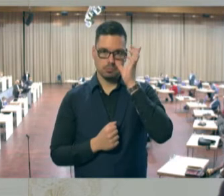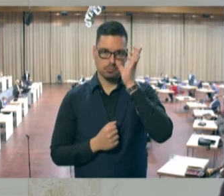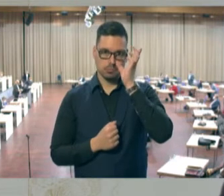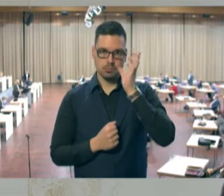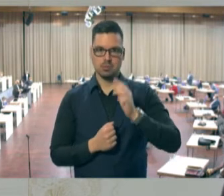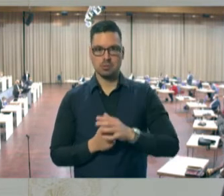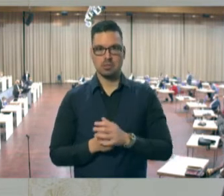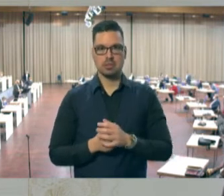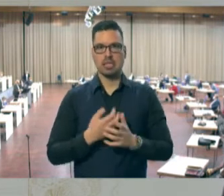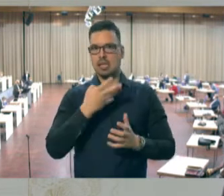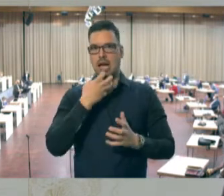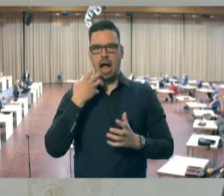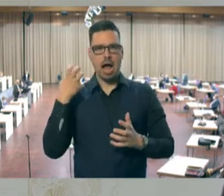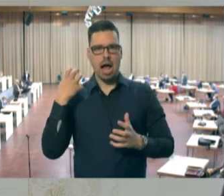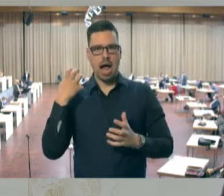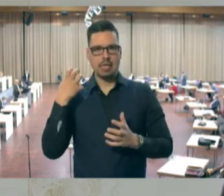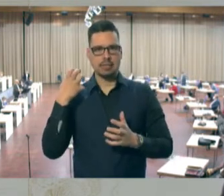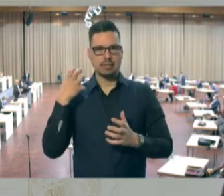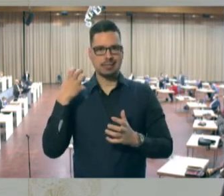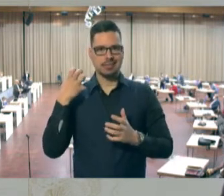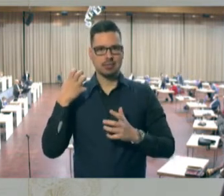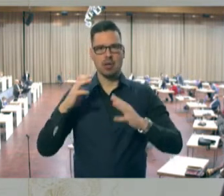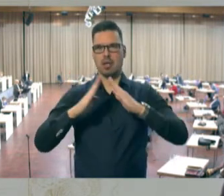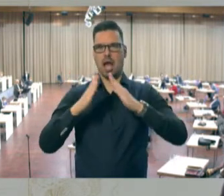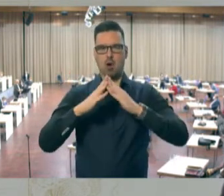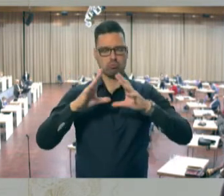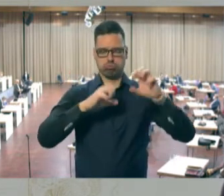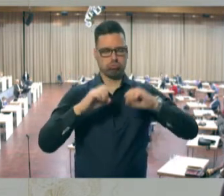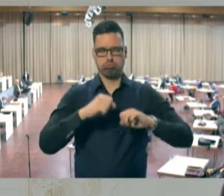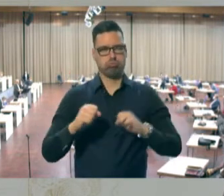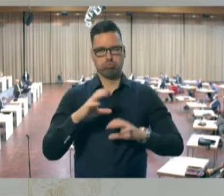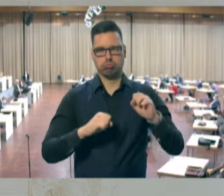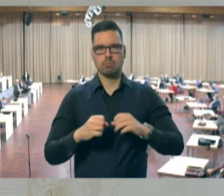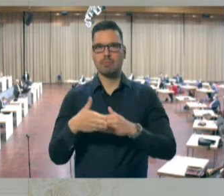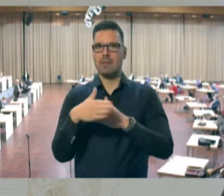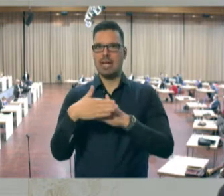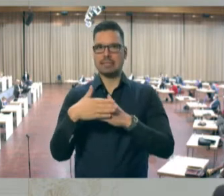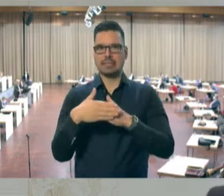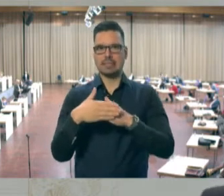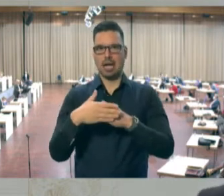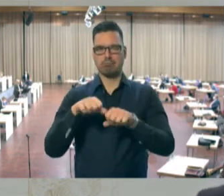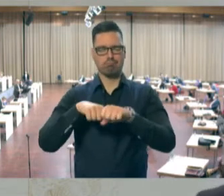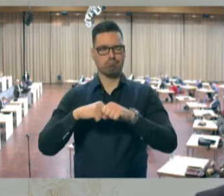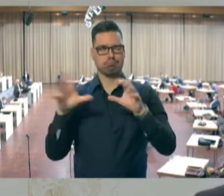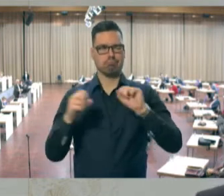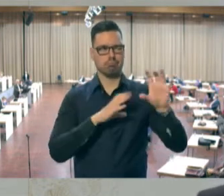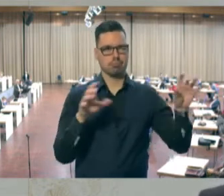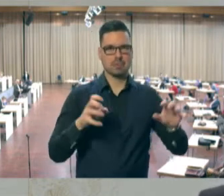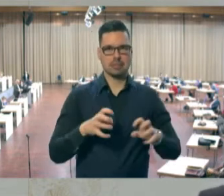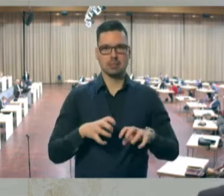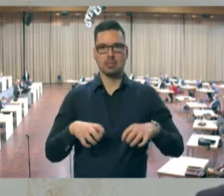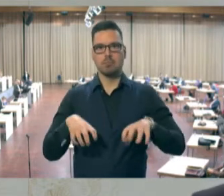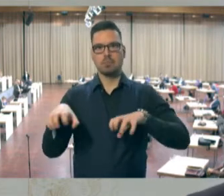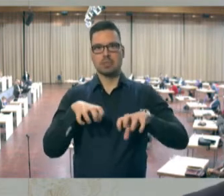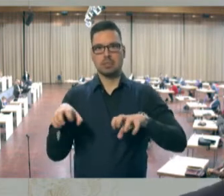glühen die Lüfte, Balken krachen, Pfosten stürzen, Fenster klirren, Kinder jammern, Mütter irren, Tiere wimmern